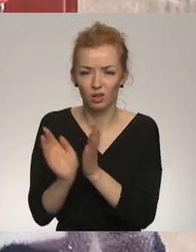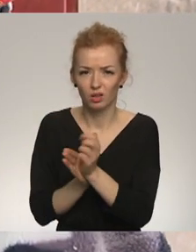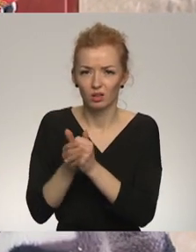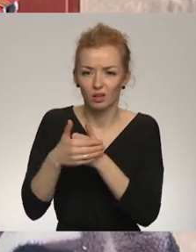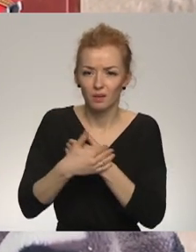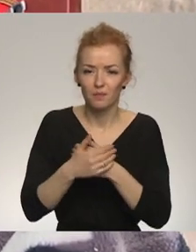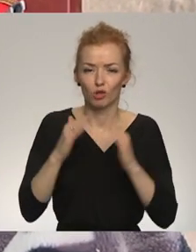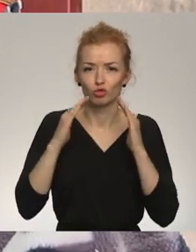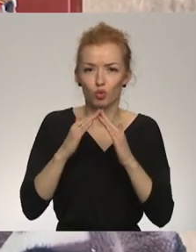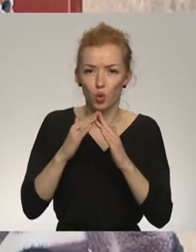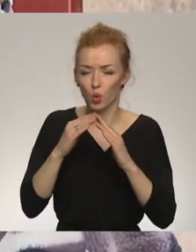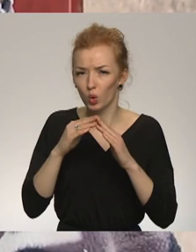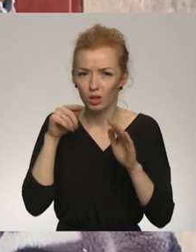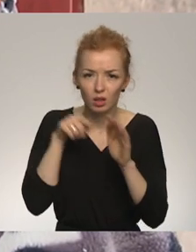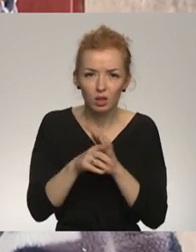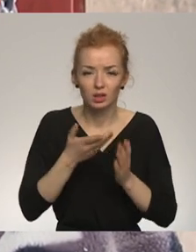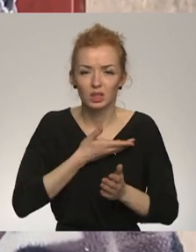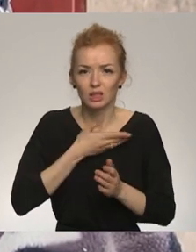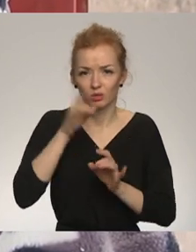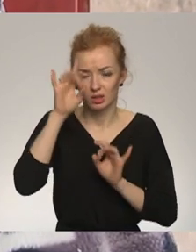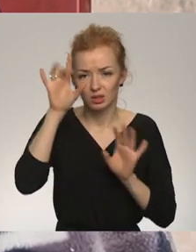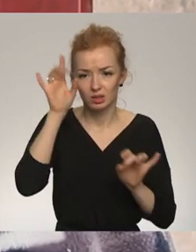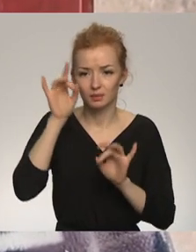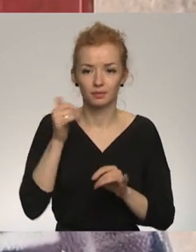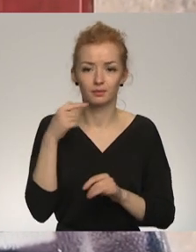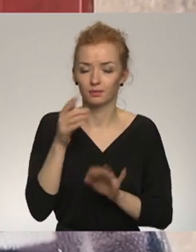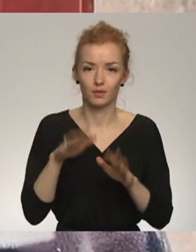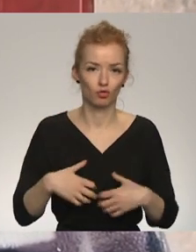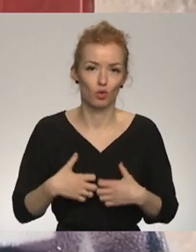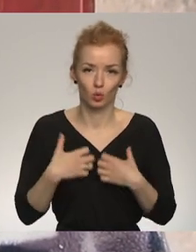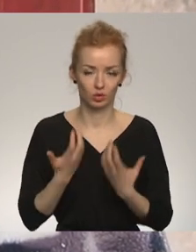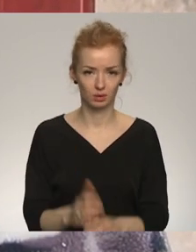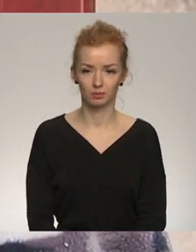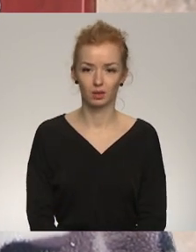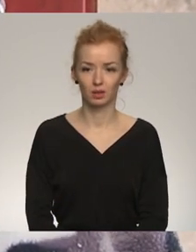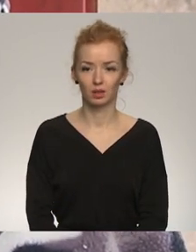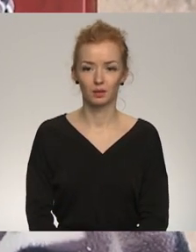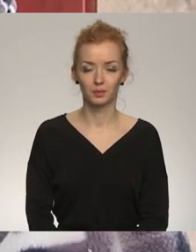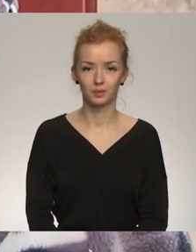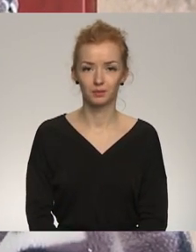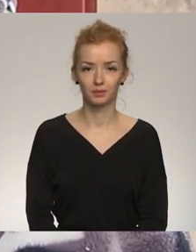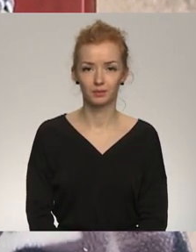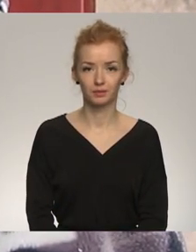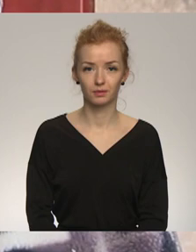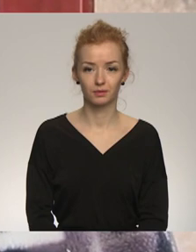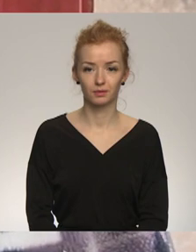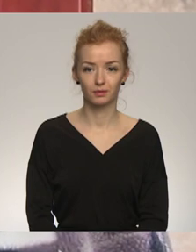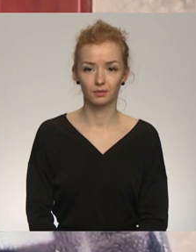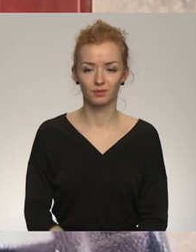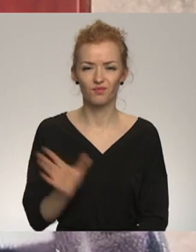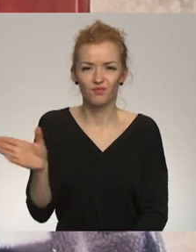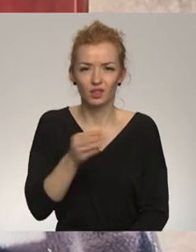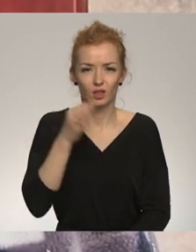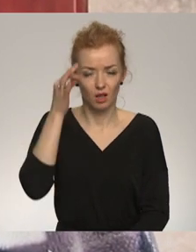Tur lielā šķūnī visu dzīvojām un mitinājām. Es vispār šausmu. Es tās